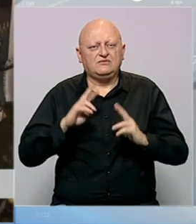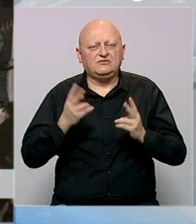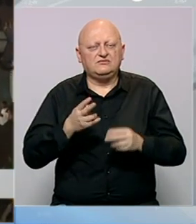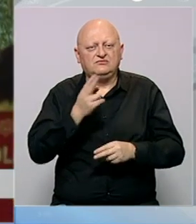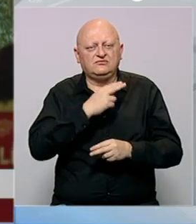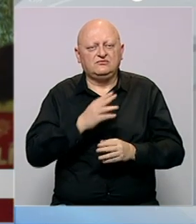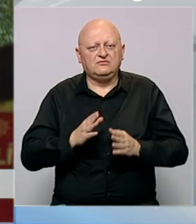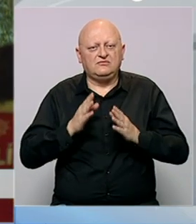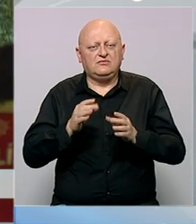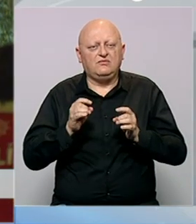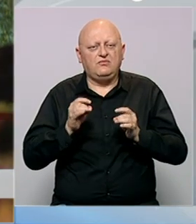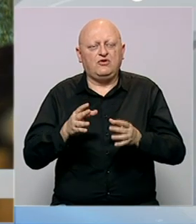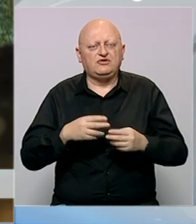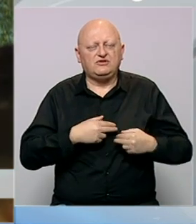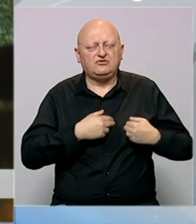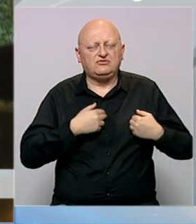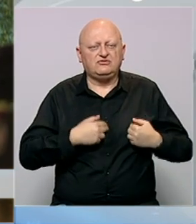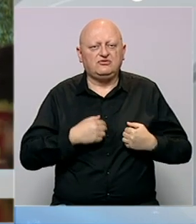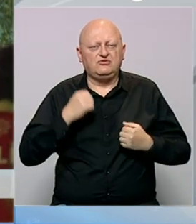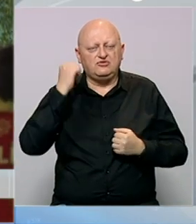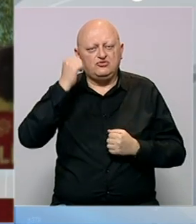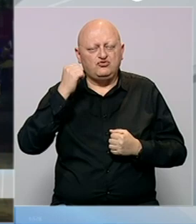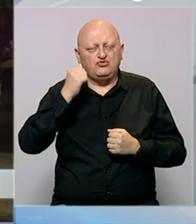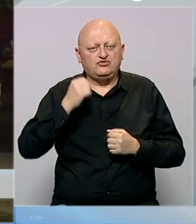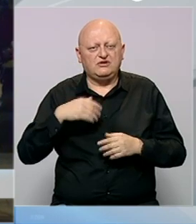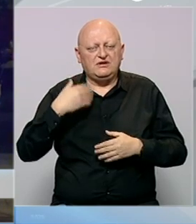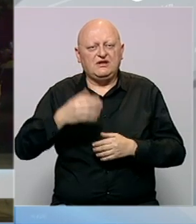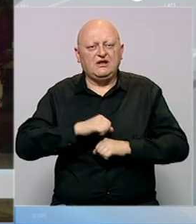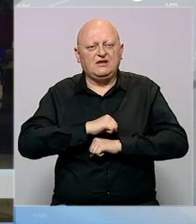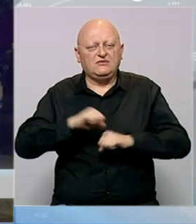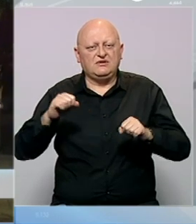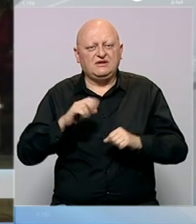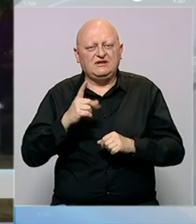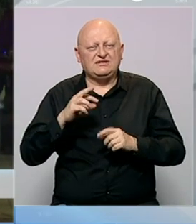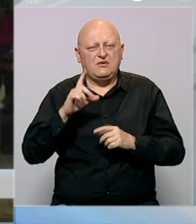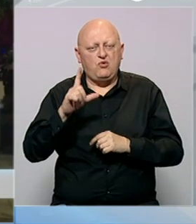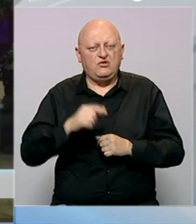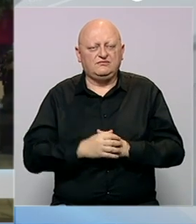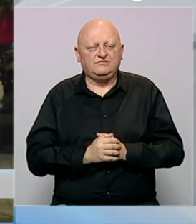zvaničnici uputili poruke Solidarnosti Turskoj nakon eksplozije u Istambul.